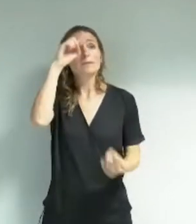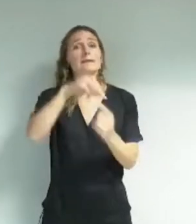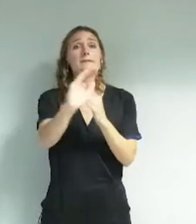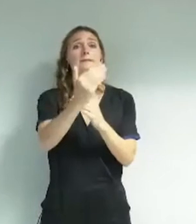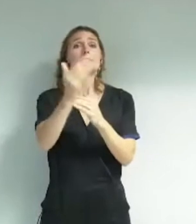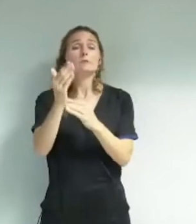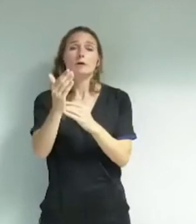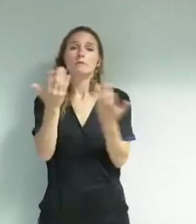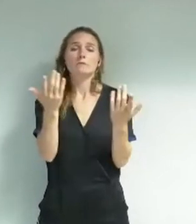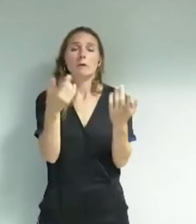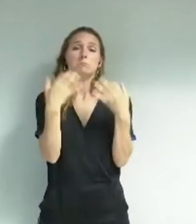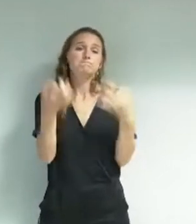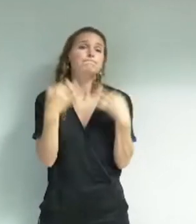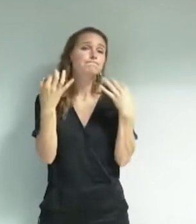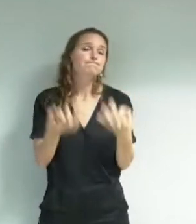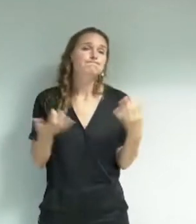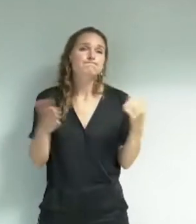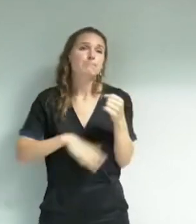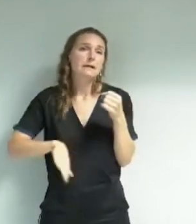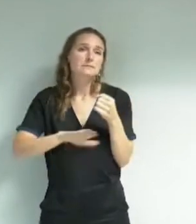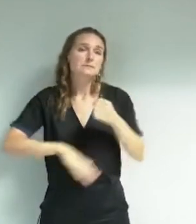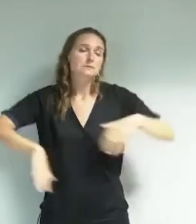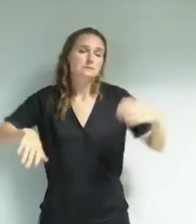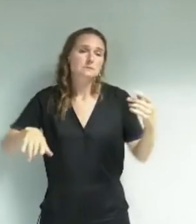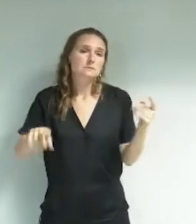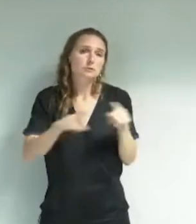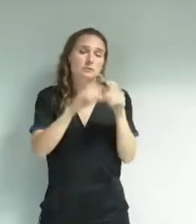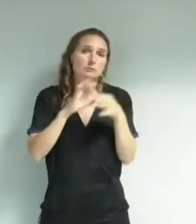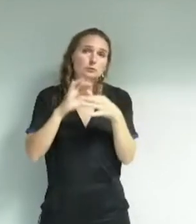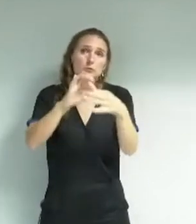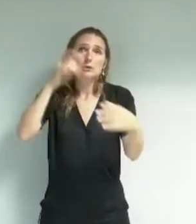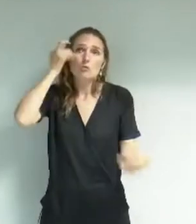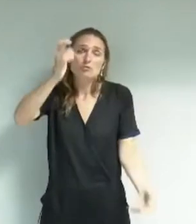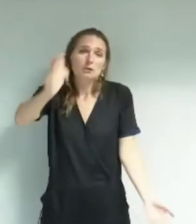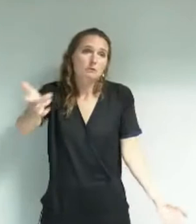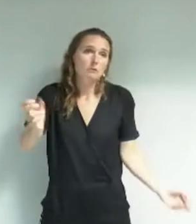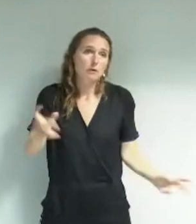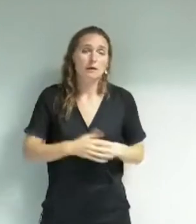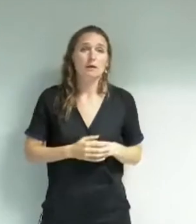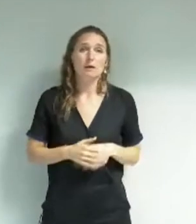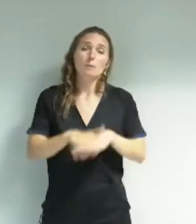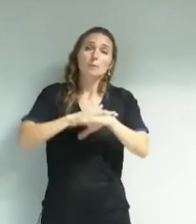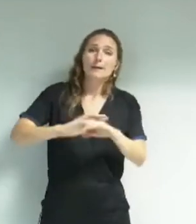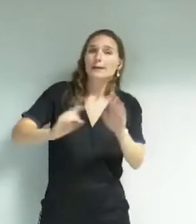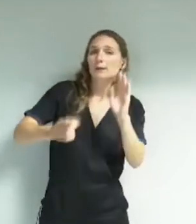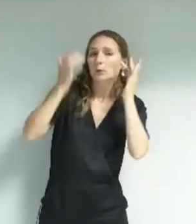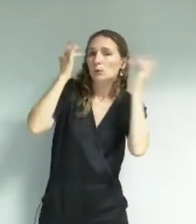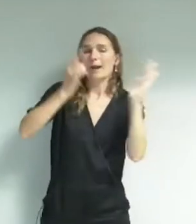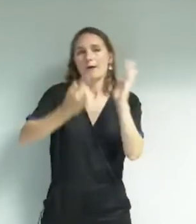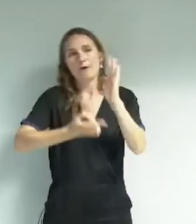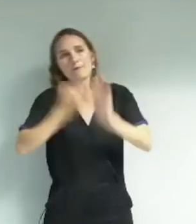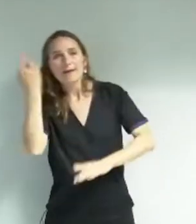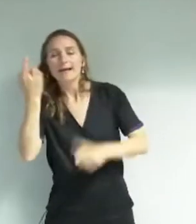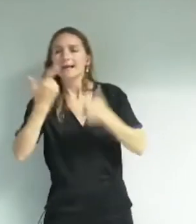donc des grandes affirmations et d'intentions bien pensantes. Politique culturelle renouvelée, liberté de création et de